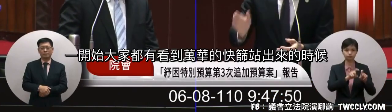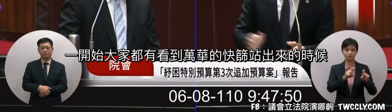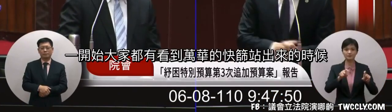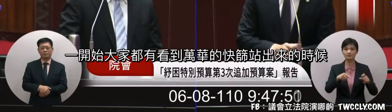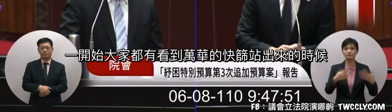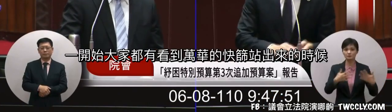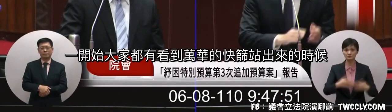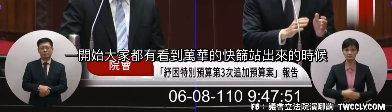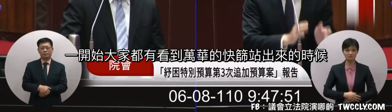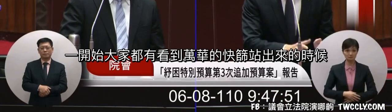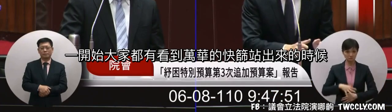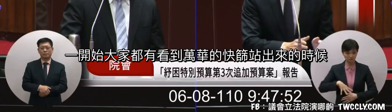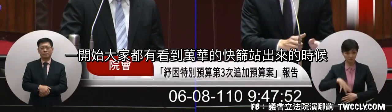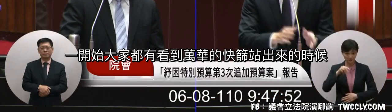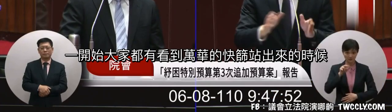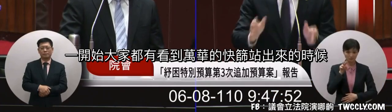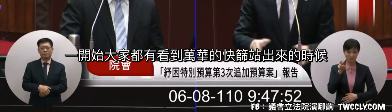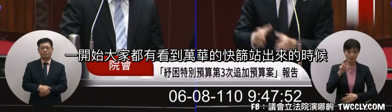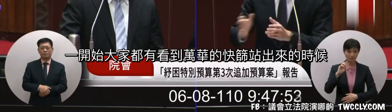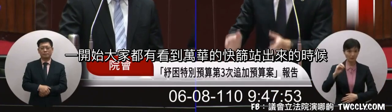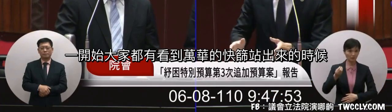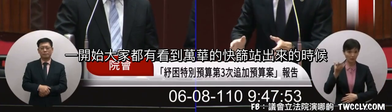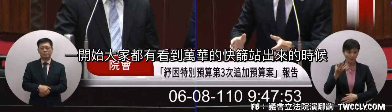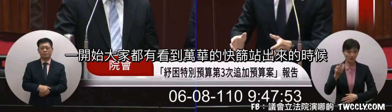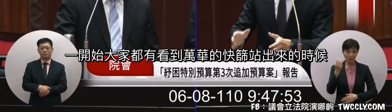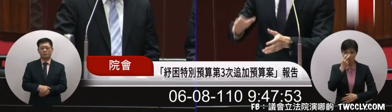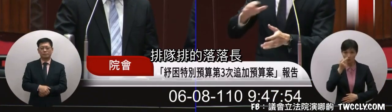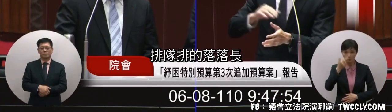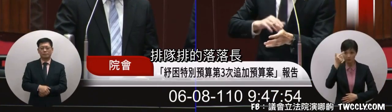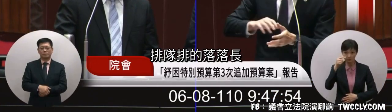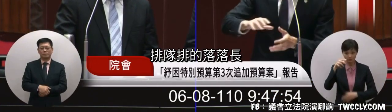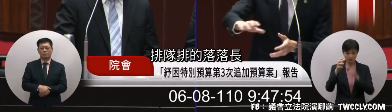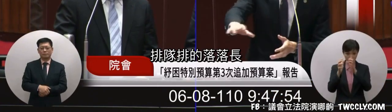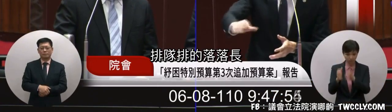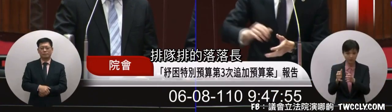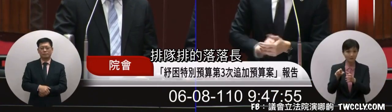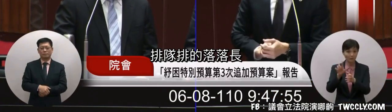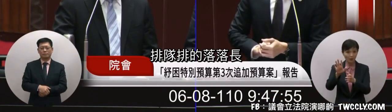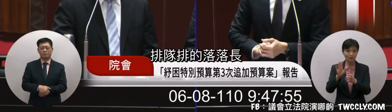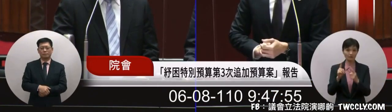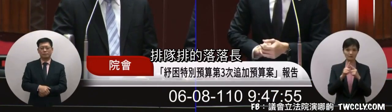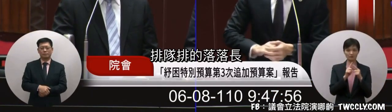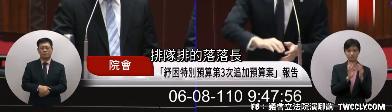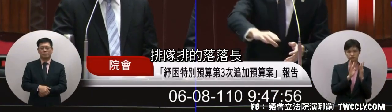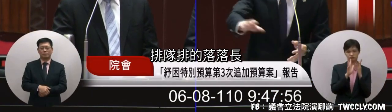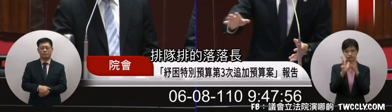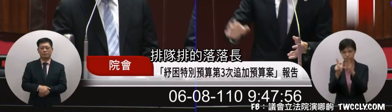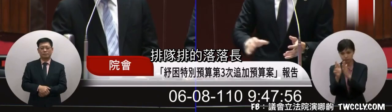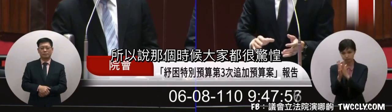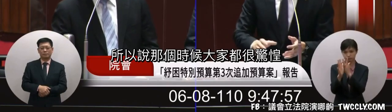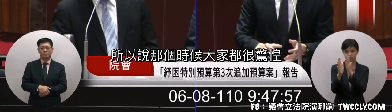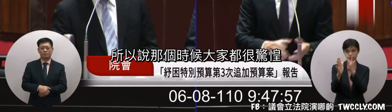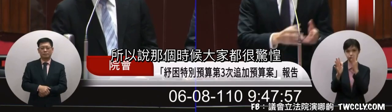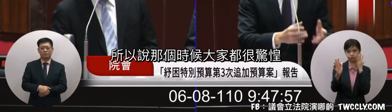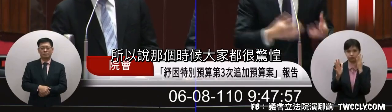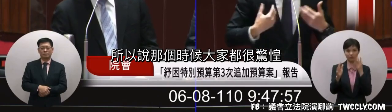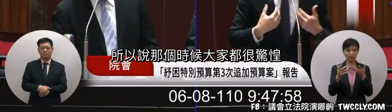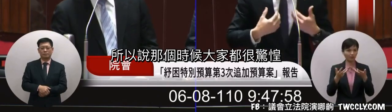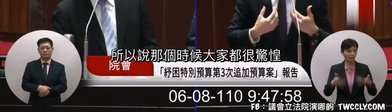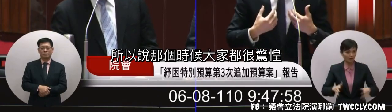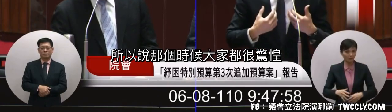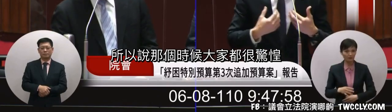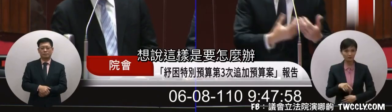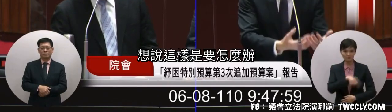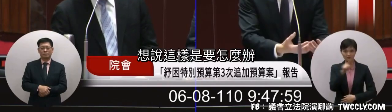開始大家都有看到萬家的這個快胎站出來的時候白堆白的白堆白白堆的的所以說那個時候